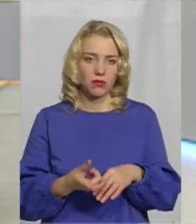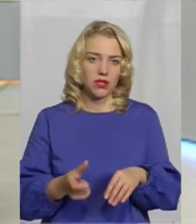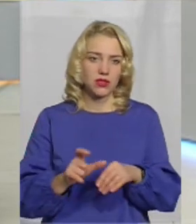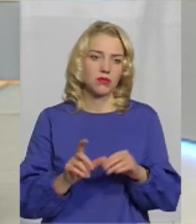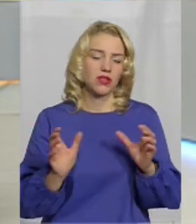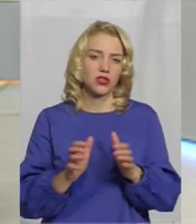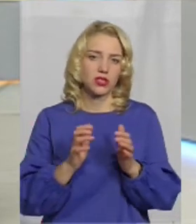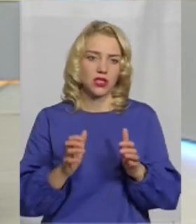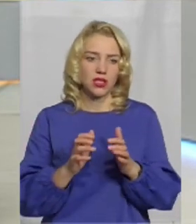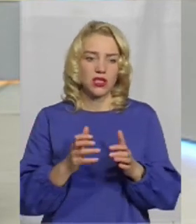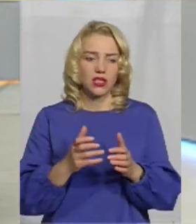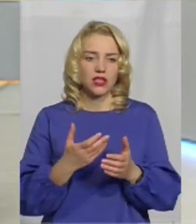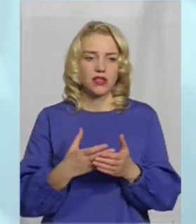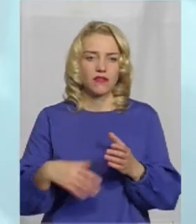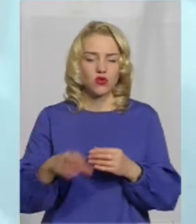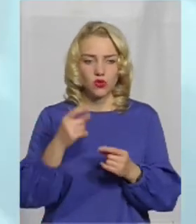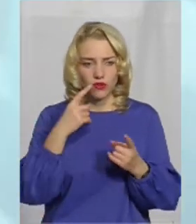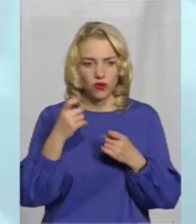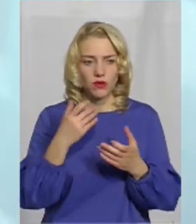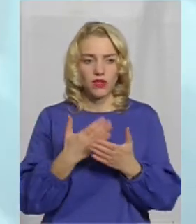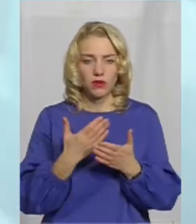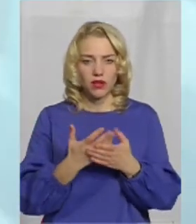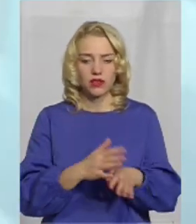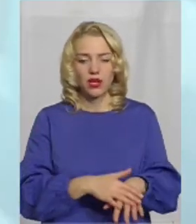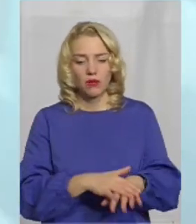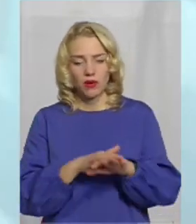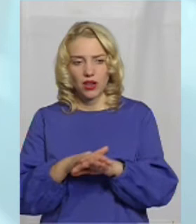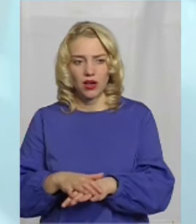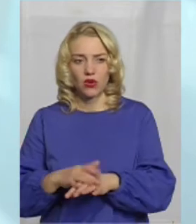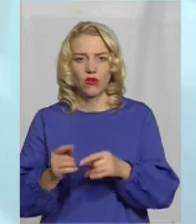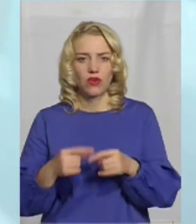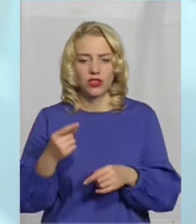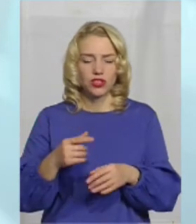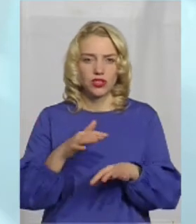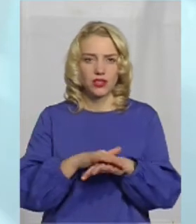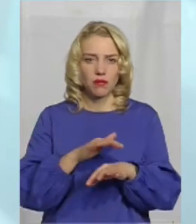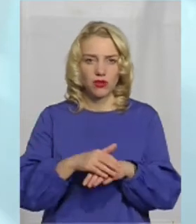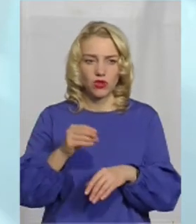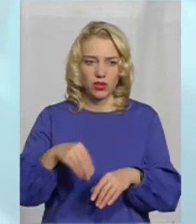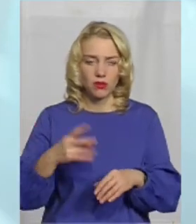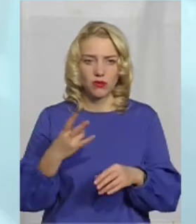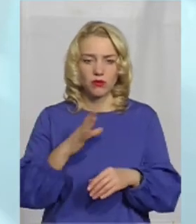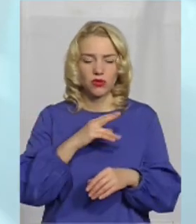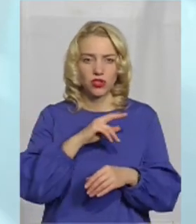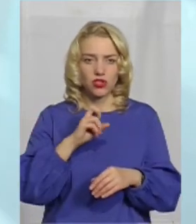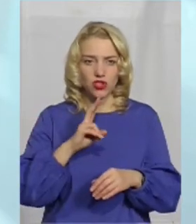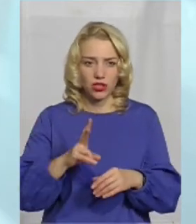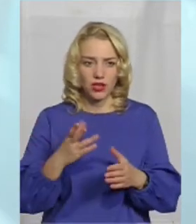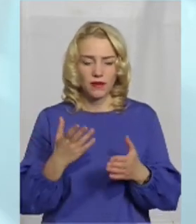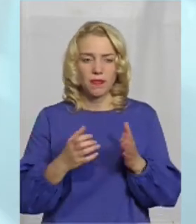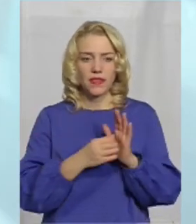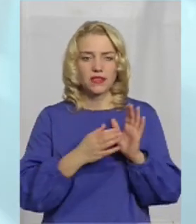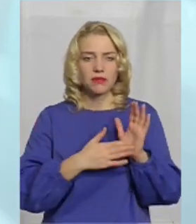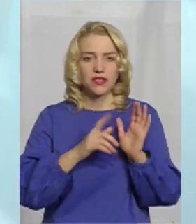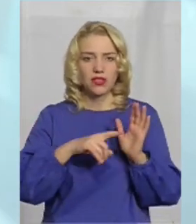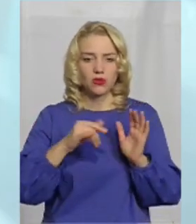намагатися зберегти слідову інформацію. Тобто, якщо ви перераховували гроші через банківський термінал, мають бути чеки, записати